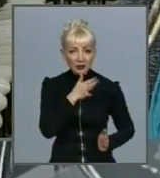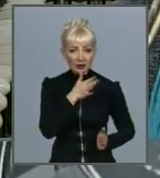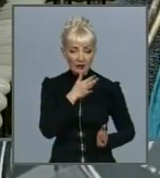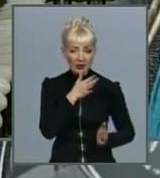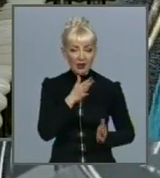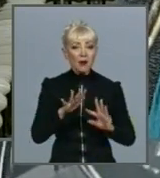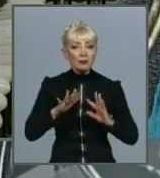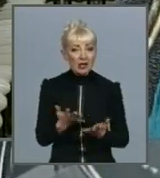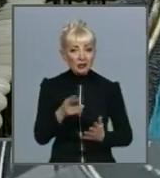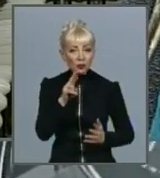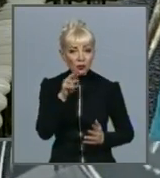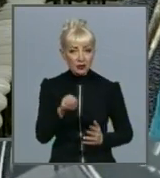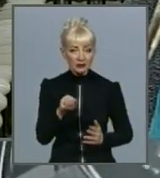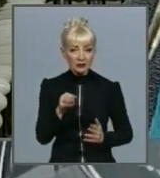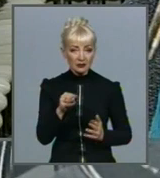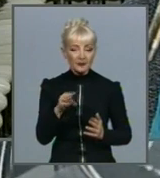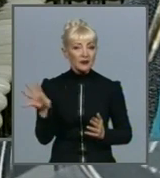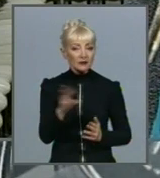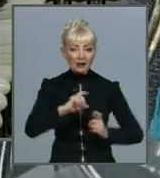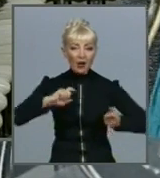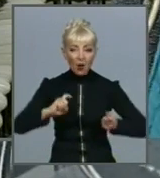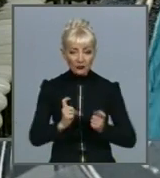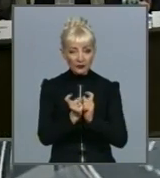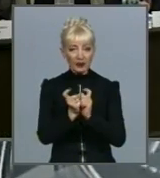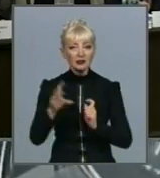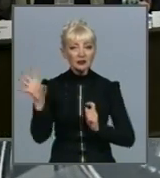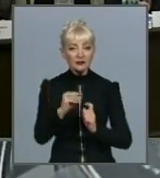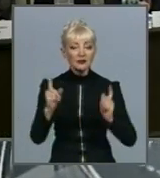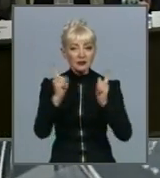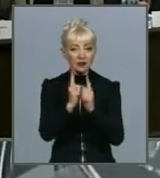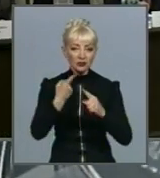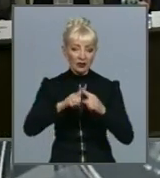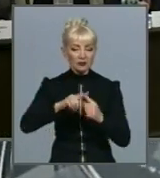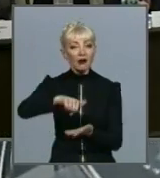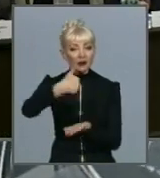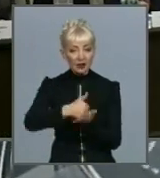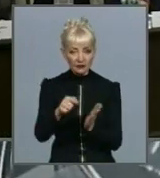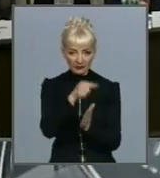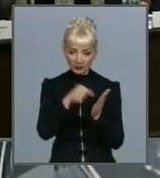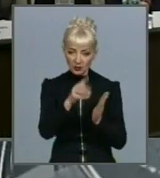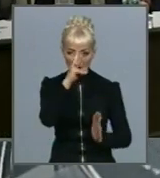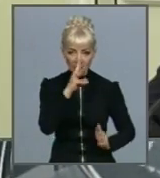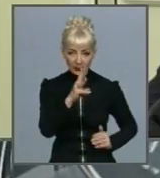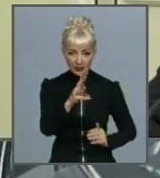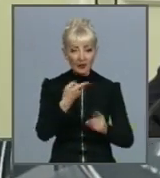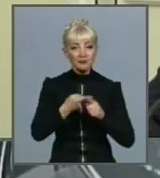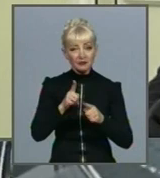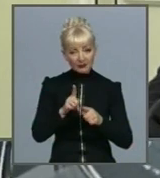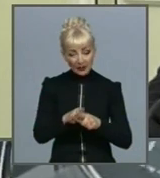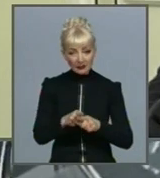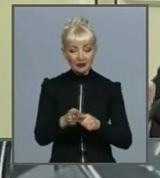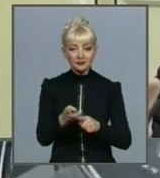всі конфлікти, всі зустрічі. Це основний питання. Власне, це і привело людей на тристоронню зустріч